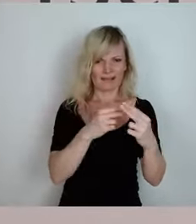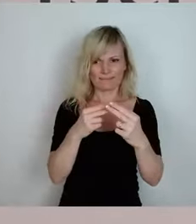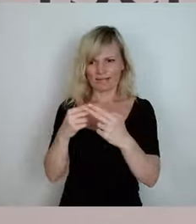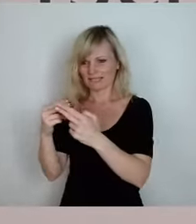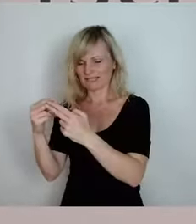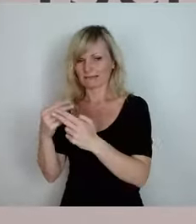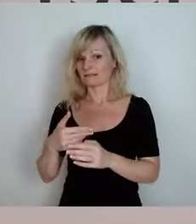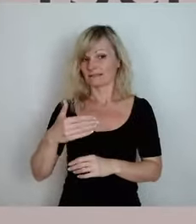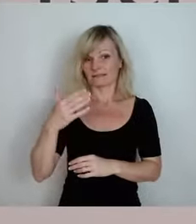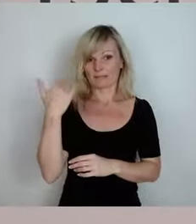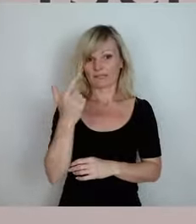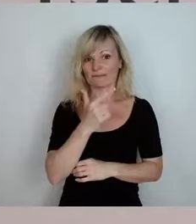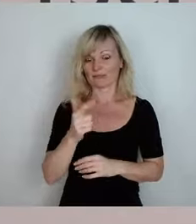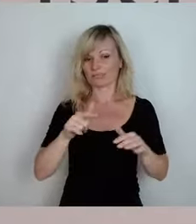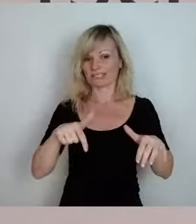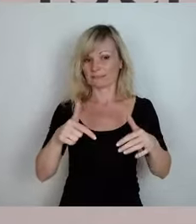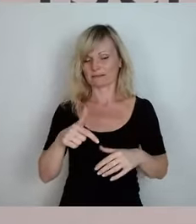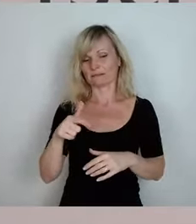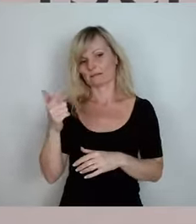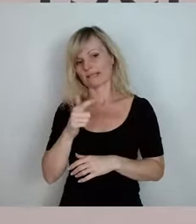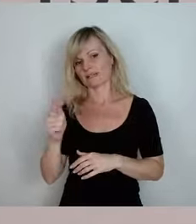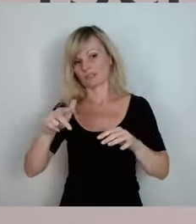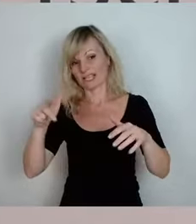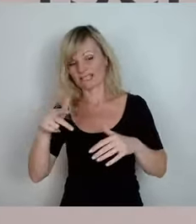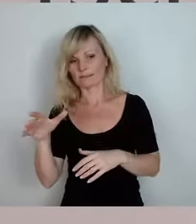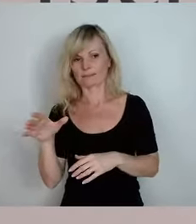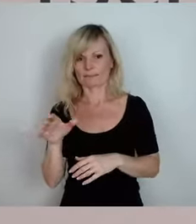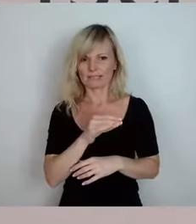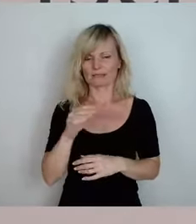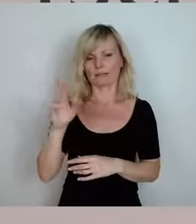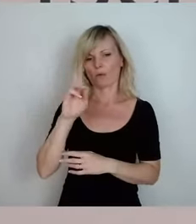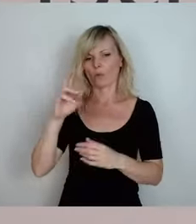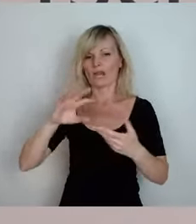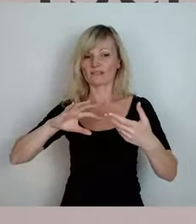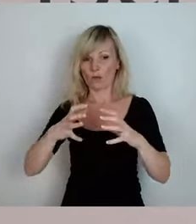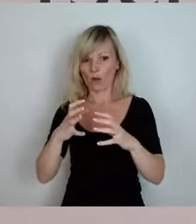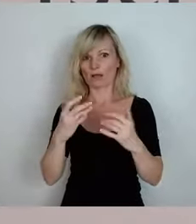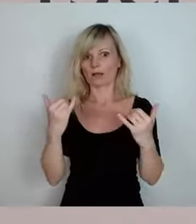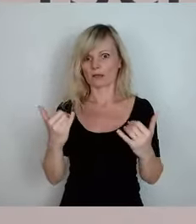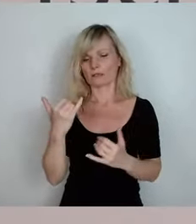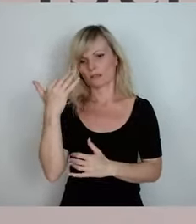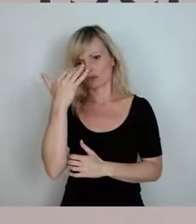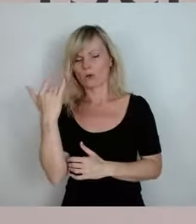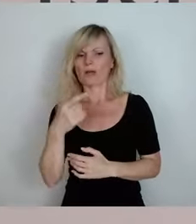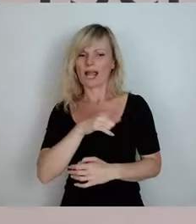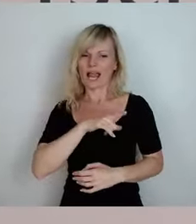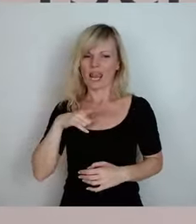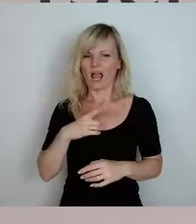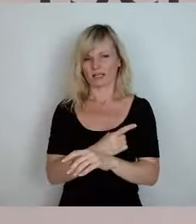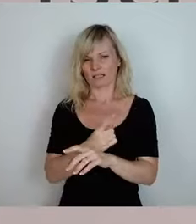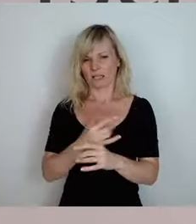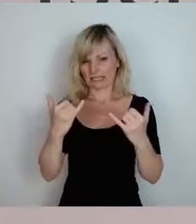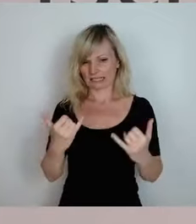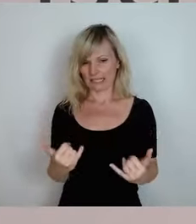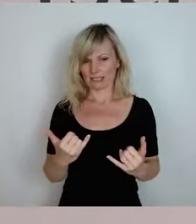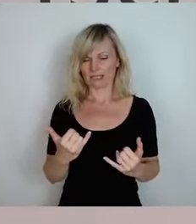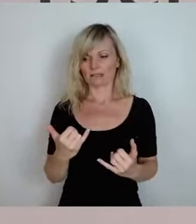mit Roland Wöller dafür gesorgt, dass wir jetzt über einen langen Zeitraum fünf Jahre lang eine